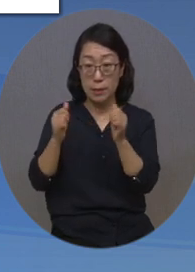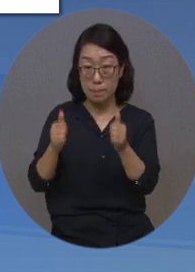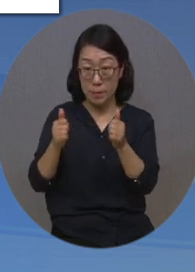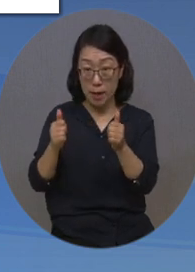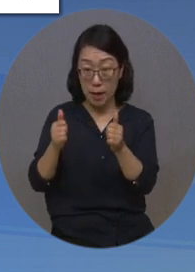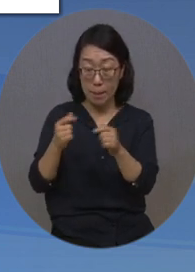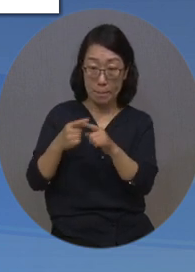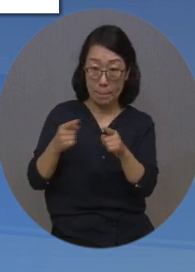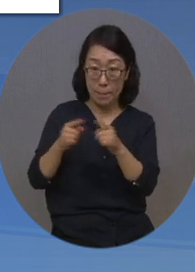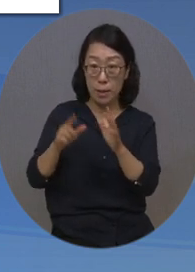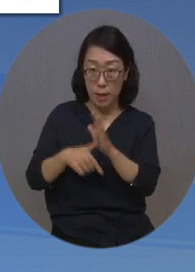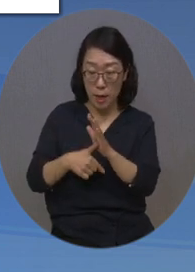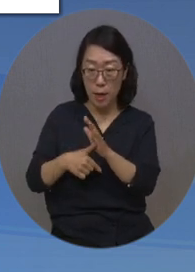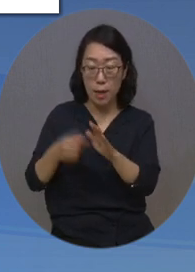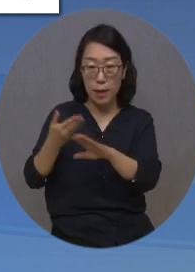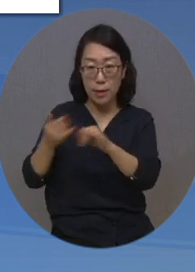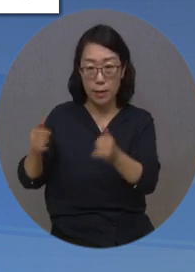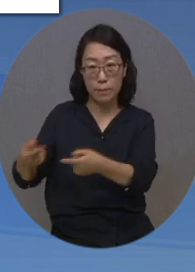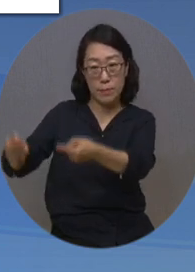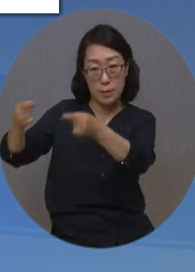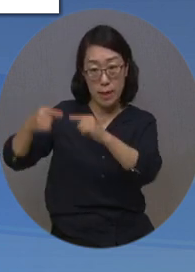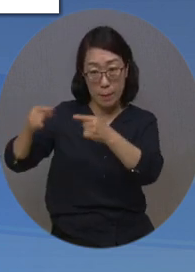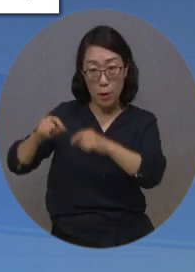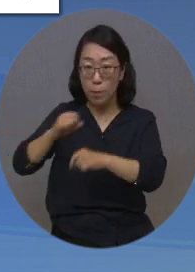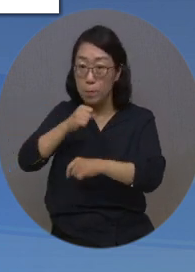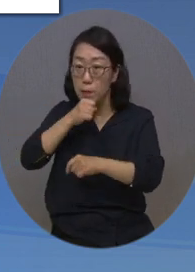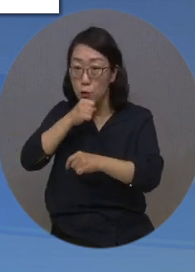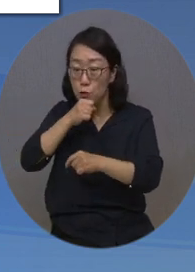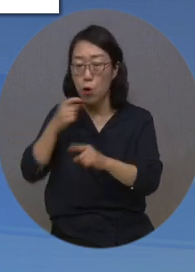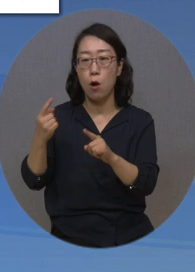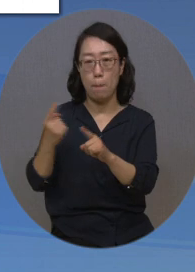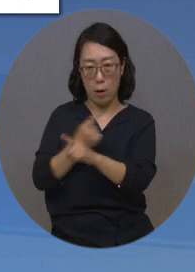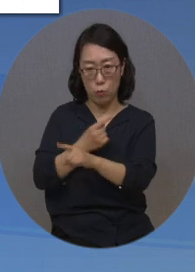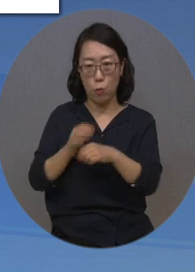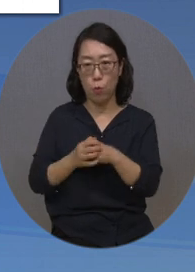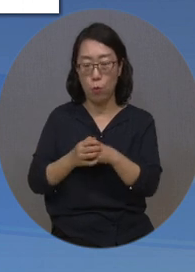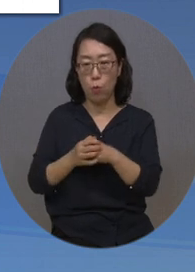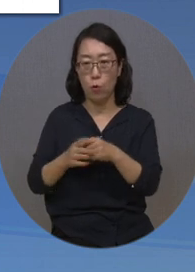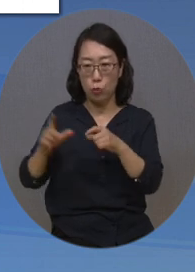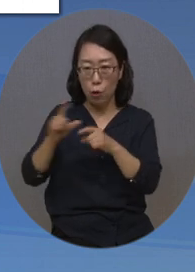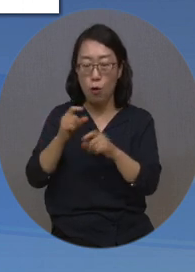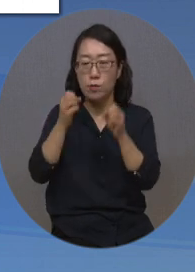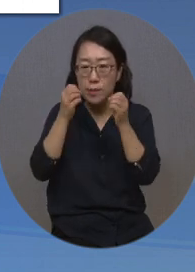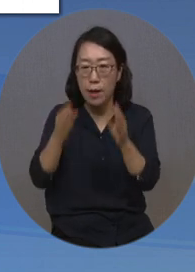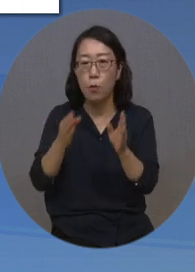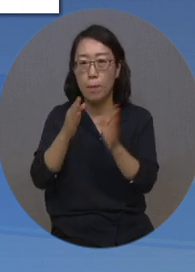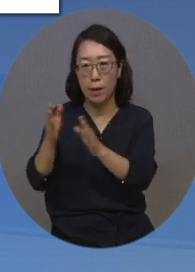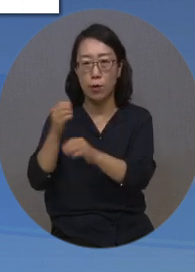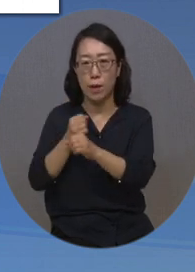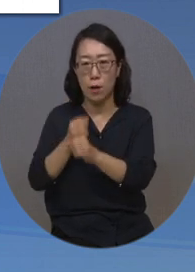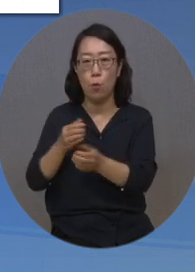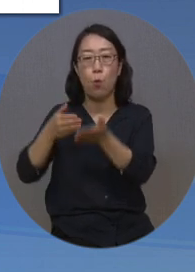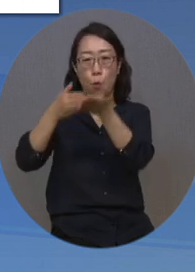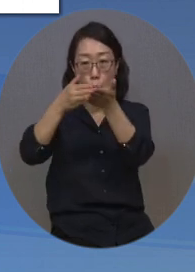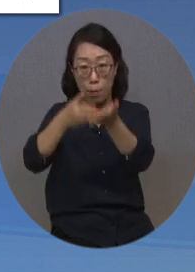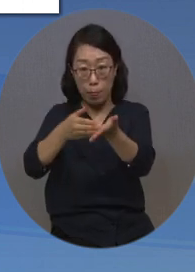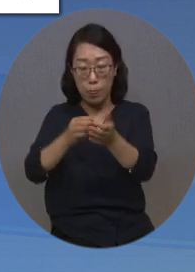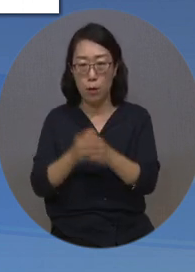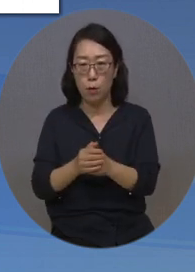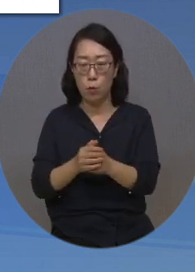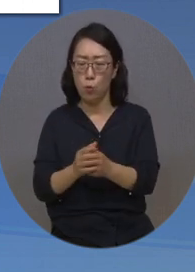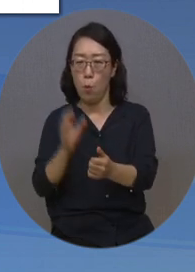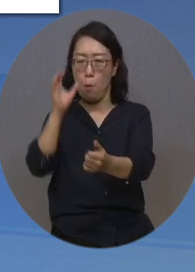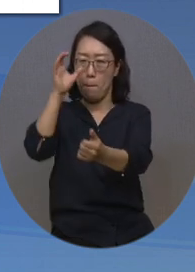자격기준과 참여 비율을 개선하고 이해충돌방지 규정을 마련하도록 권고했습니다. 또한 위수탁